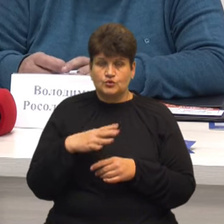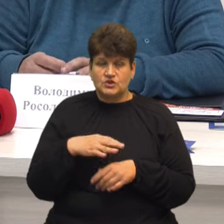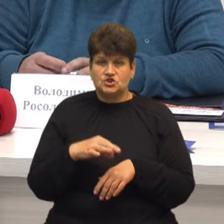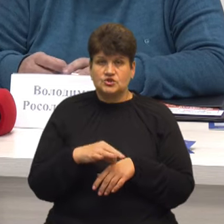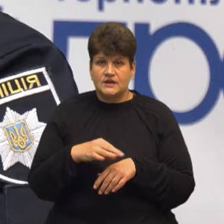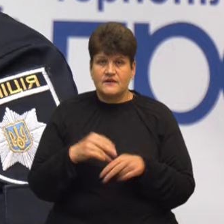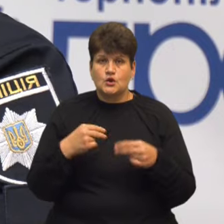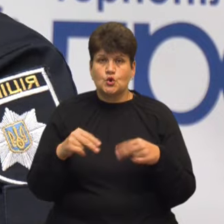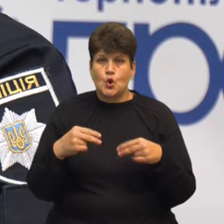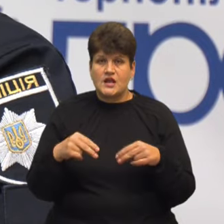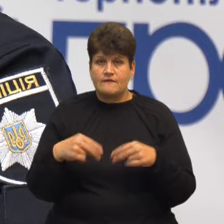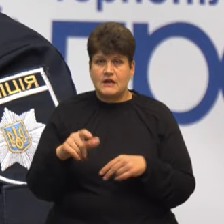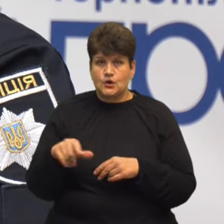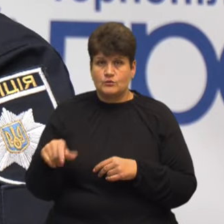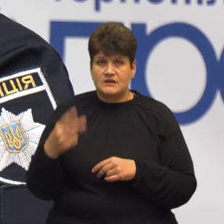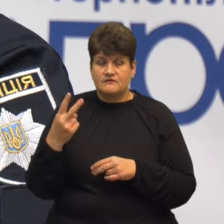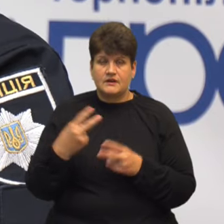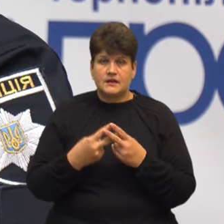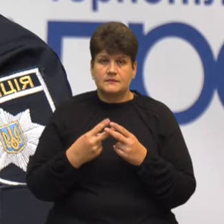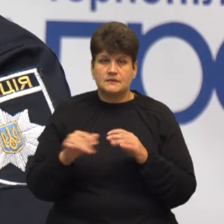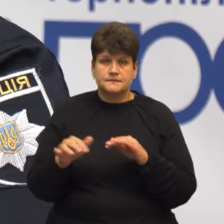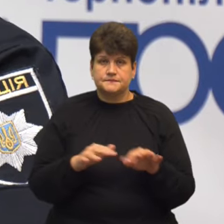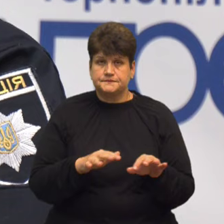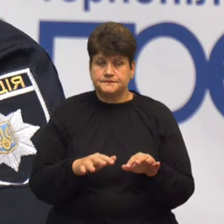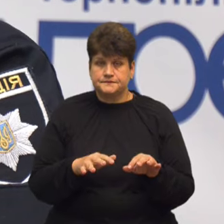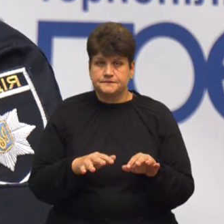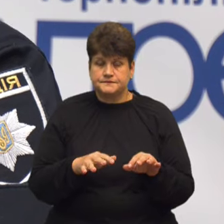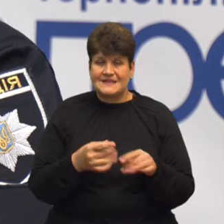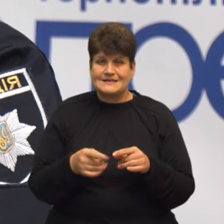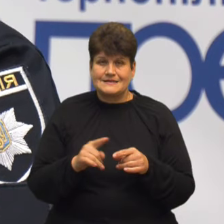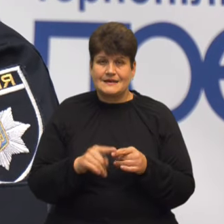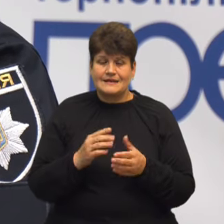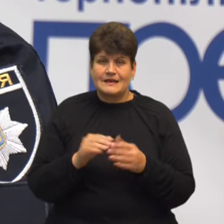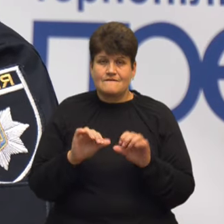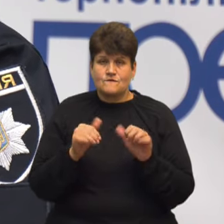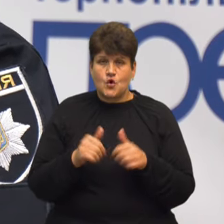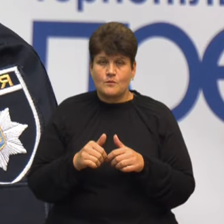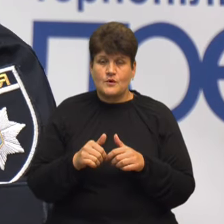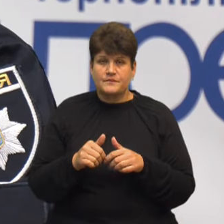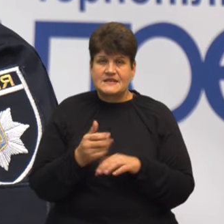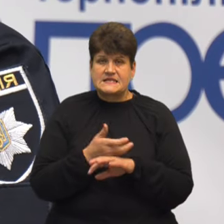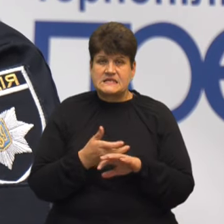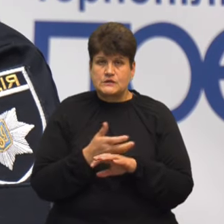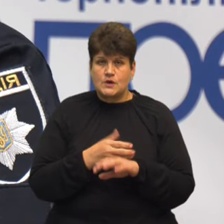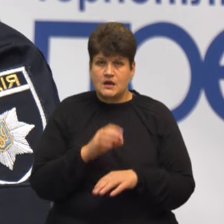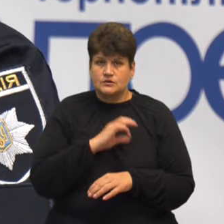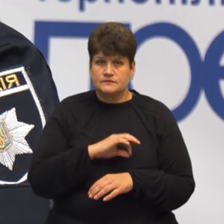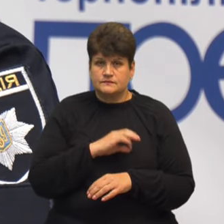торгівлі людьми Два кримінальних провадження – це є форми сексуальної експлуатації,